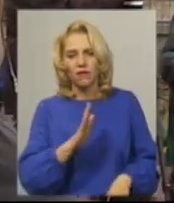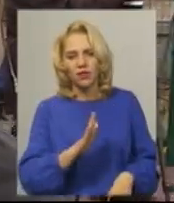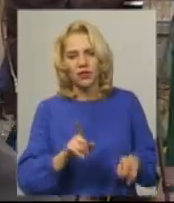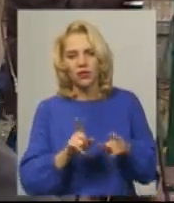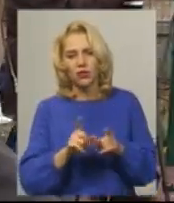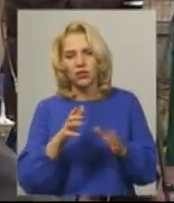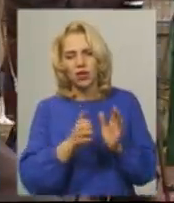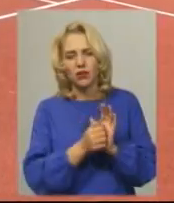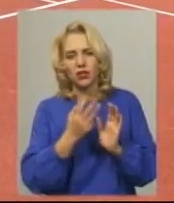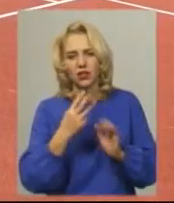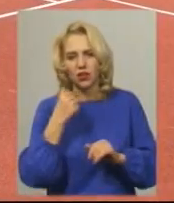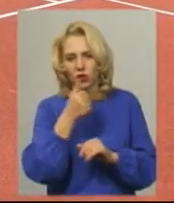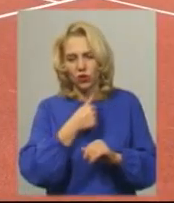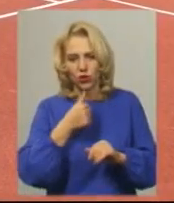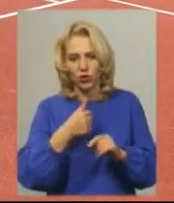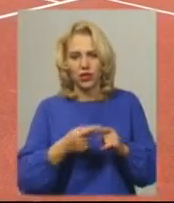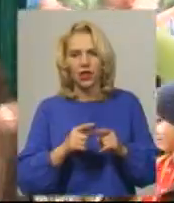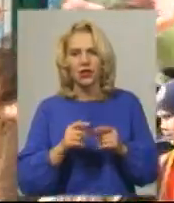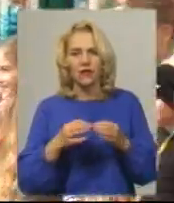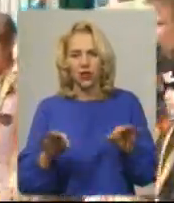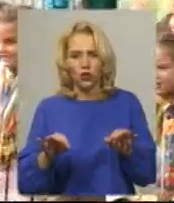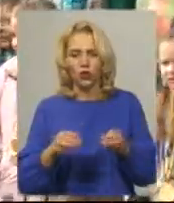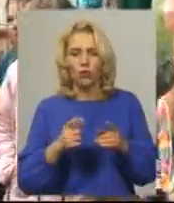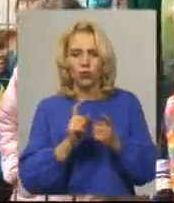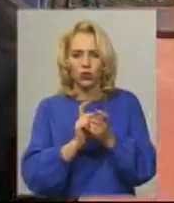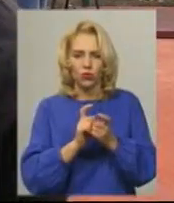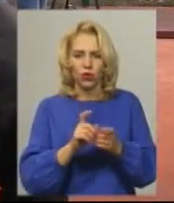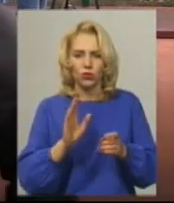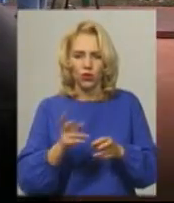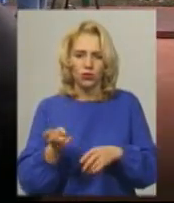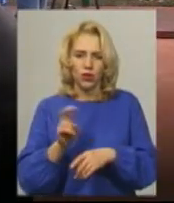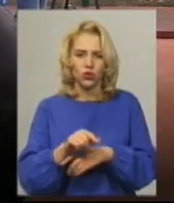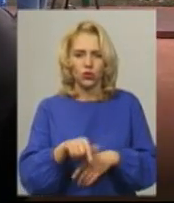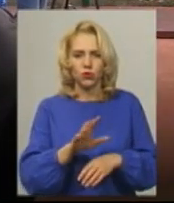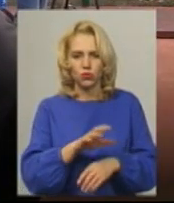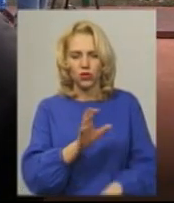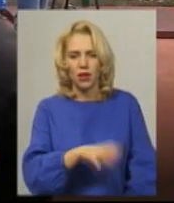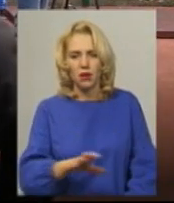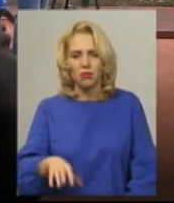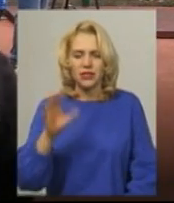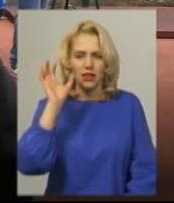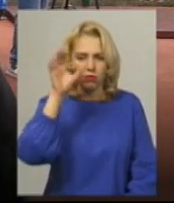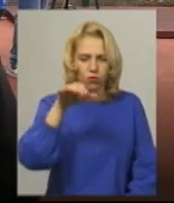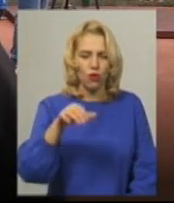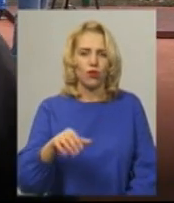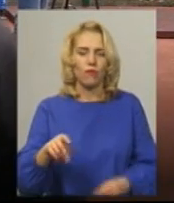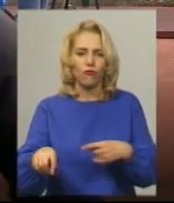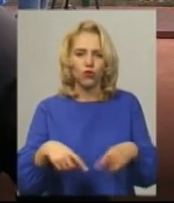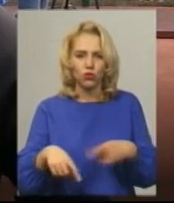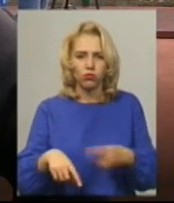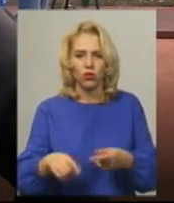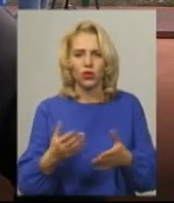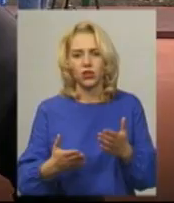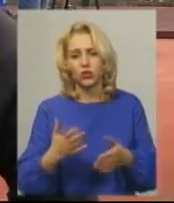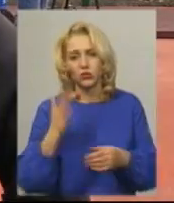роки займається вільною боротьбою. На новий майданчик приходитиме, щоб займатися баскетболом, можна футболом. Якщо мати